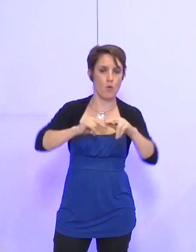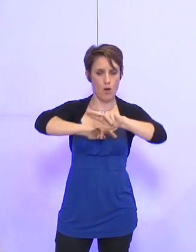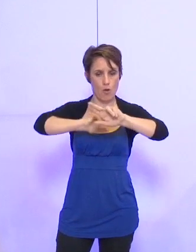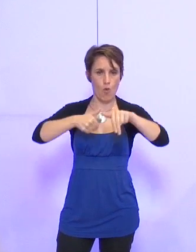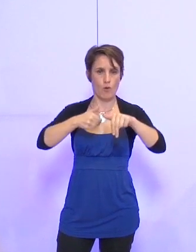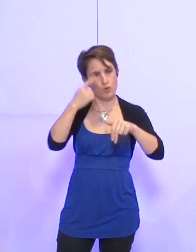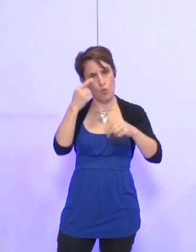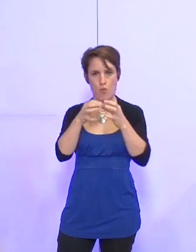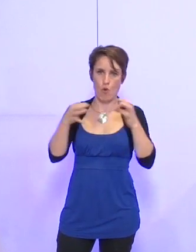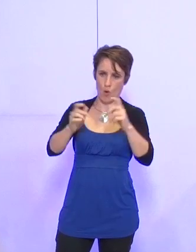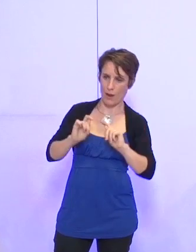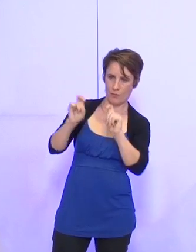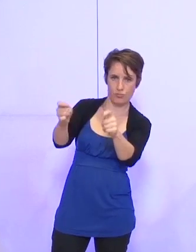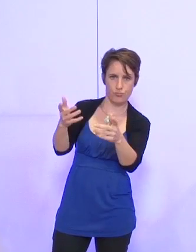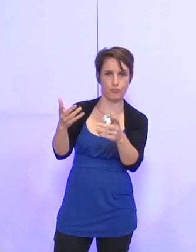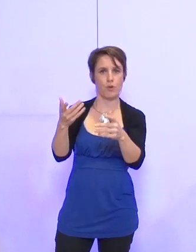financiers.